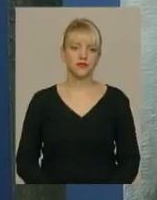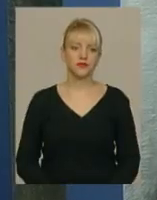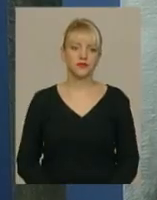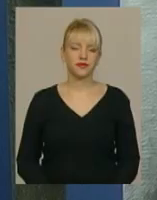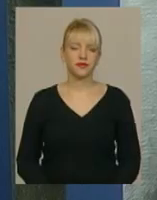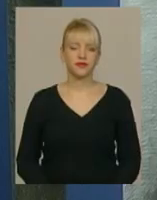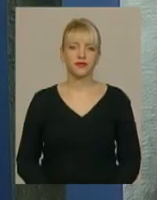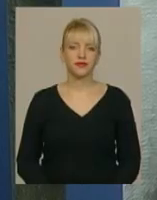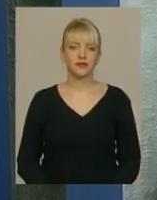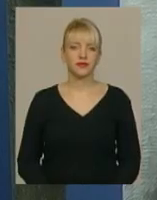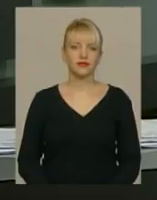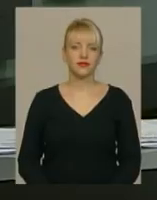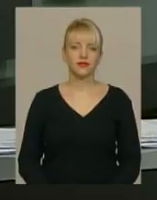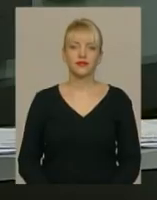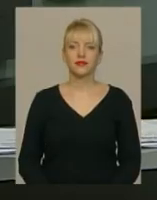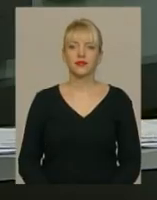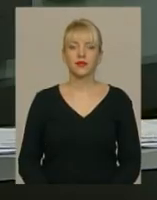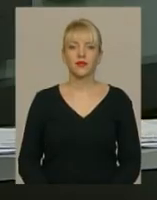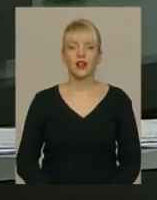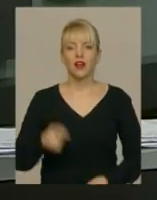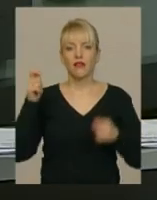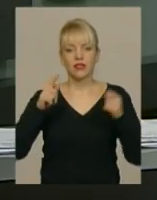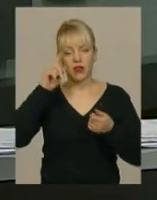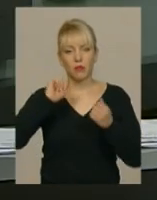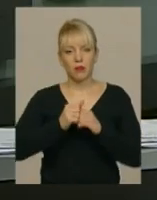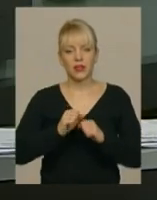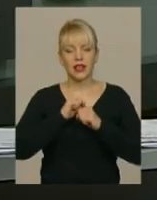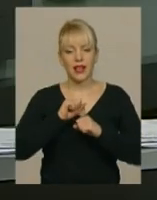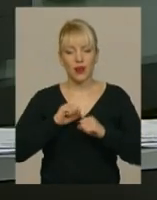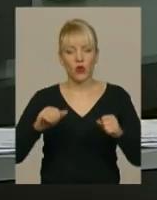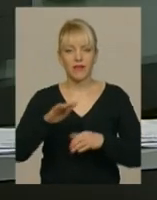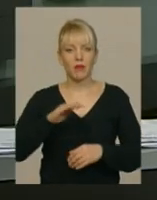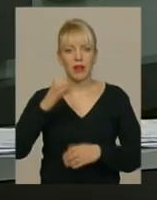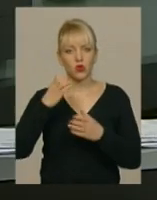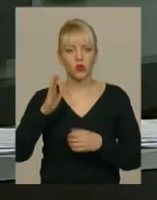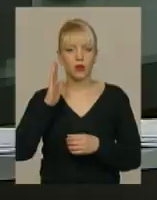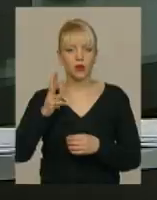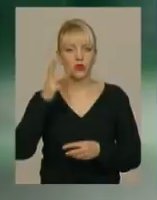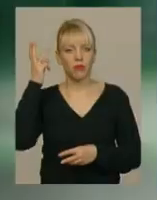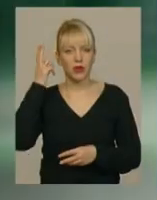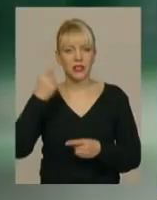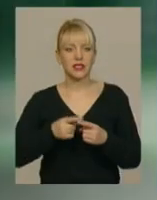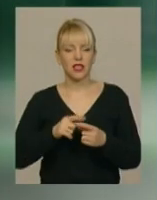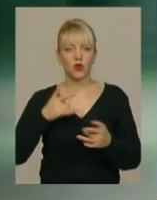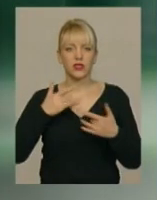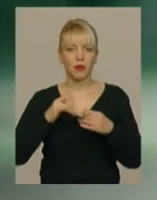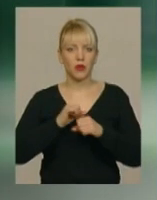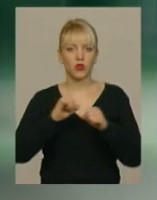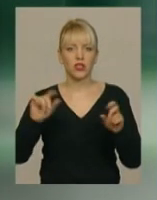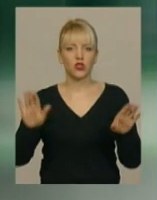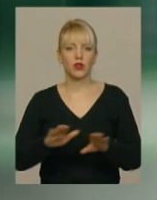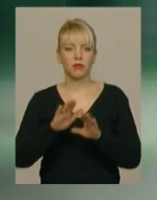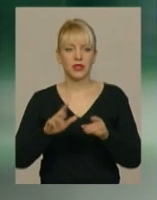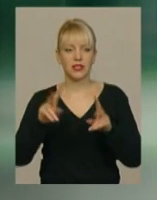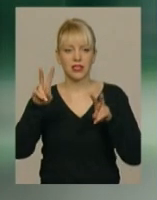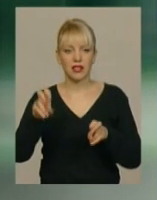новини Поділля, Центр. Фестиваль пам'яті героїв Небесної сотні відбудеться у Хмельницькому. Це концерт патріотичної пісні